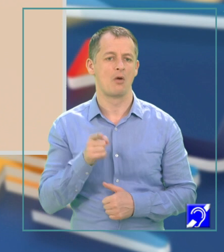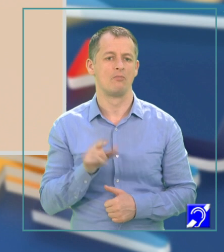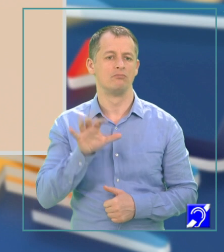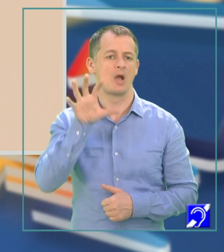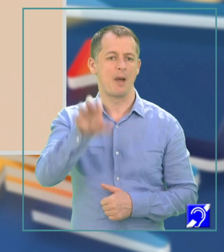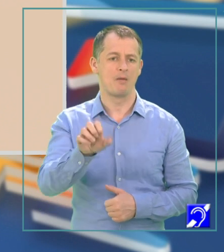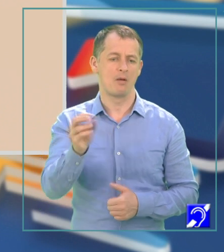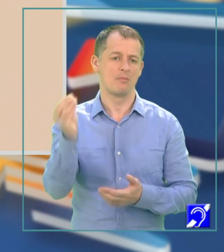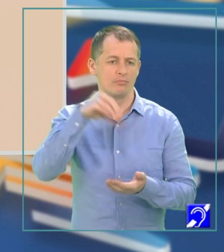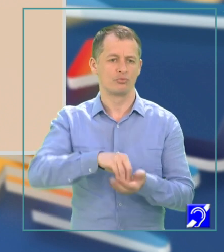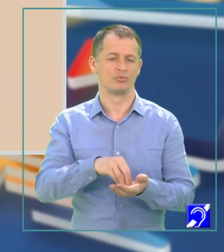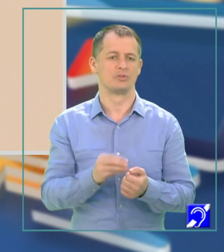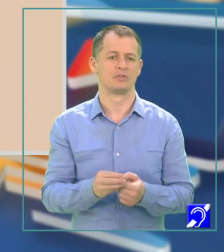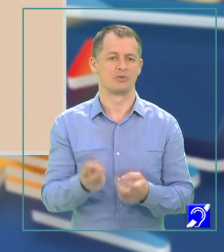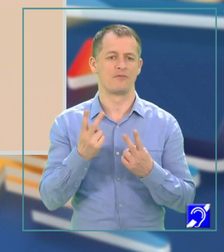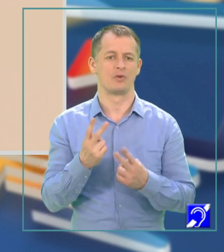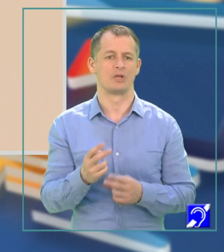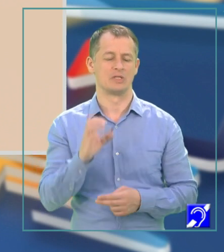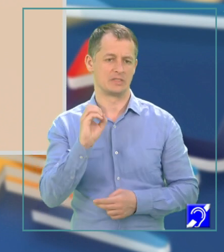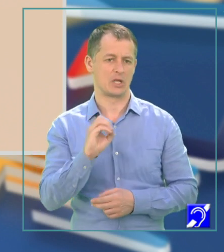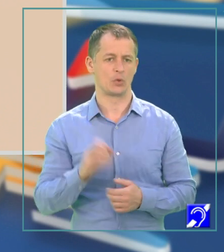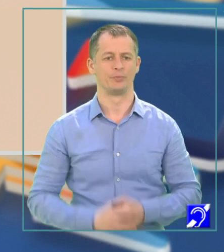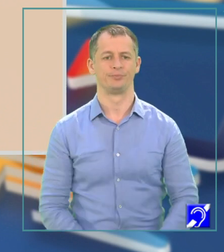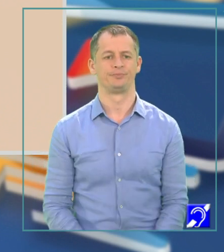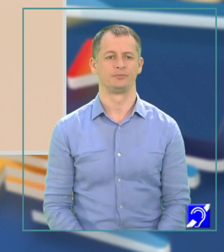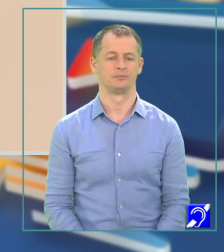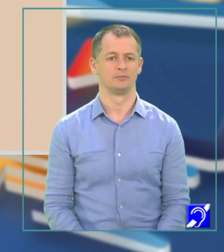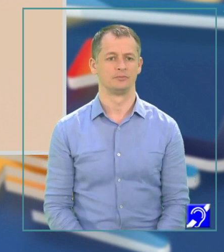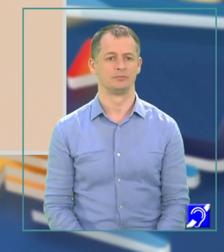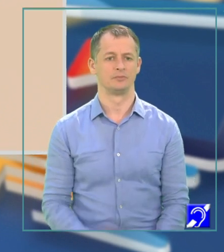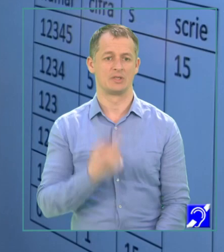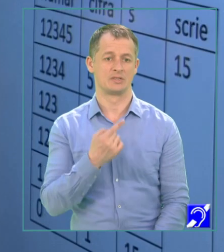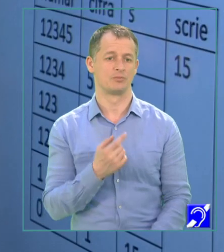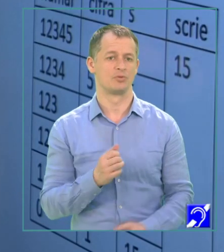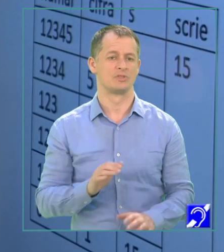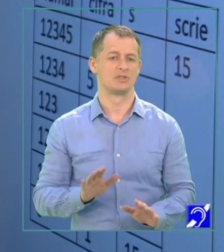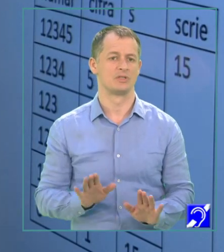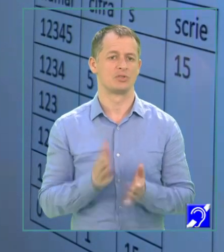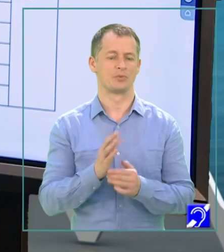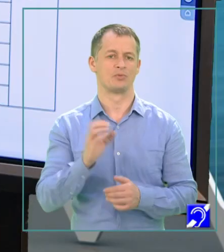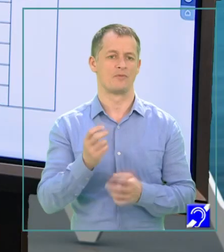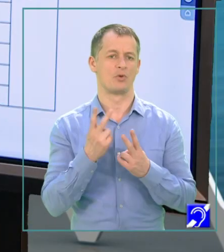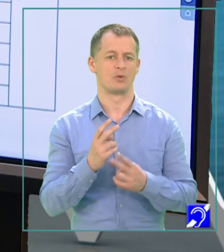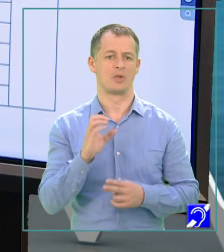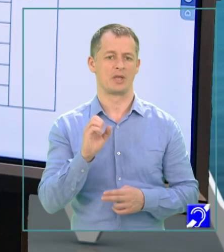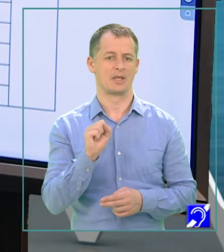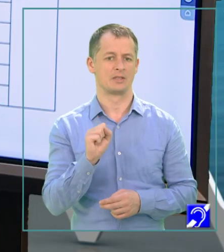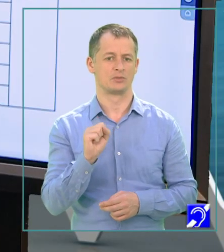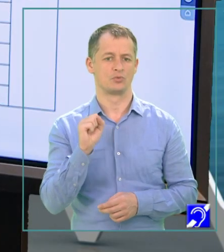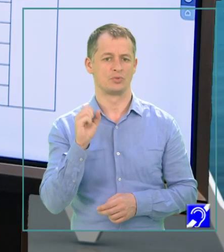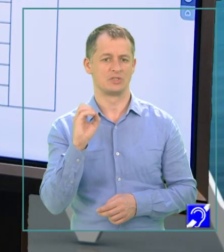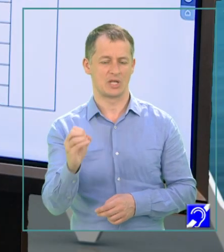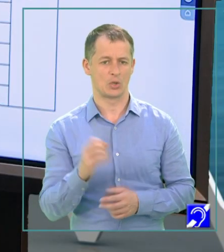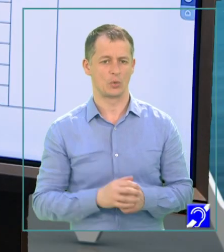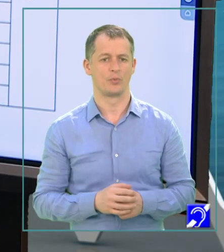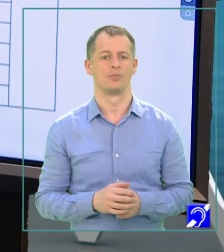într-o variabilă S valoarea 0, se mai spune că se inițializează variabila S cu 0, și, în loc